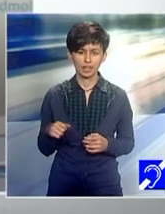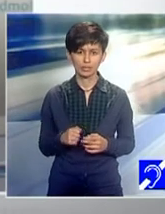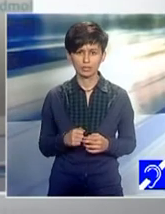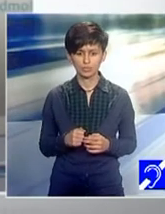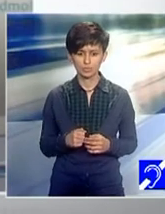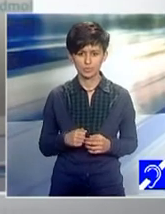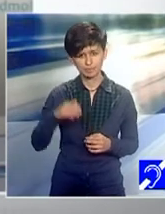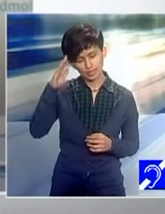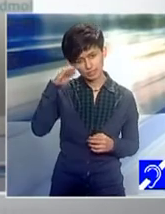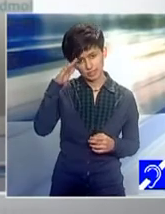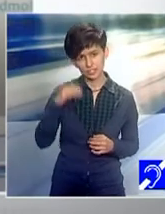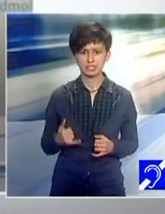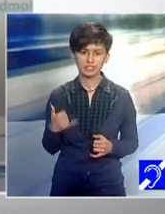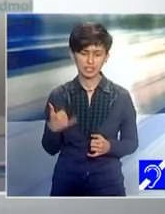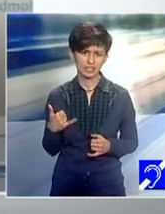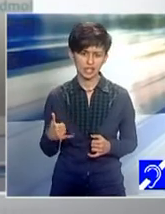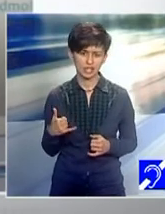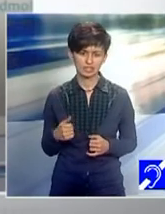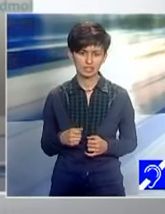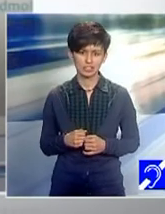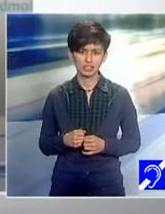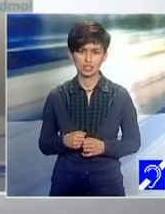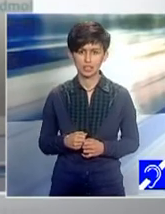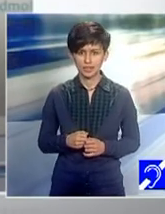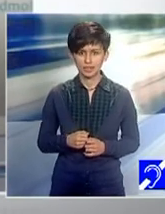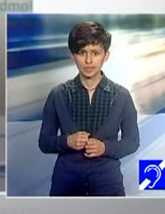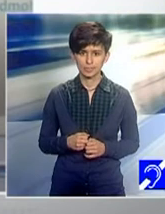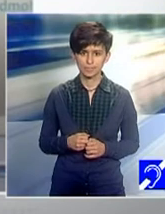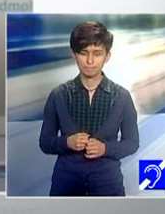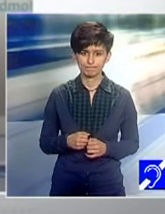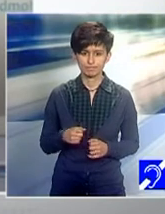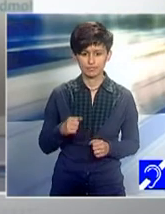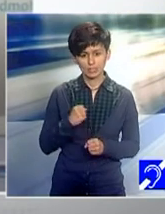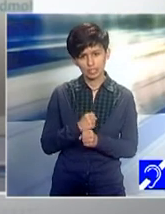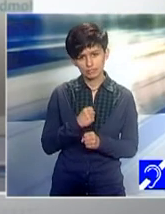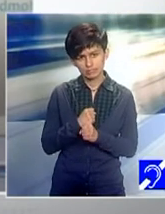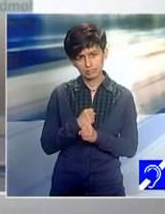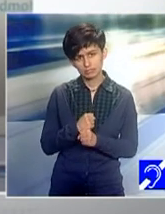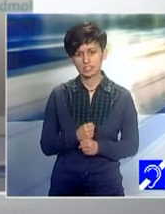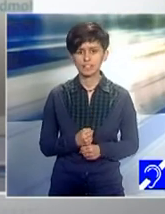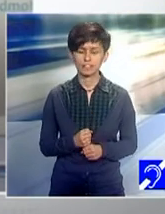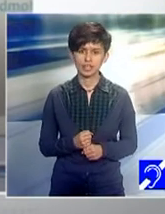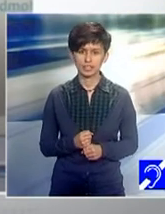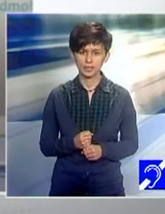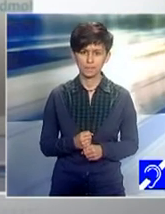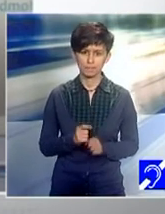zilele de azi cu naționalismele astea care reîncep să se afirme și așa, cred că